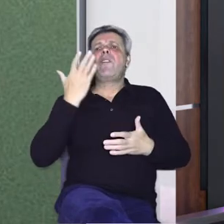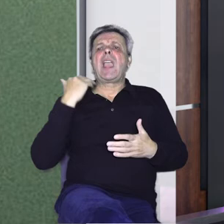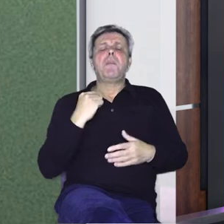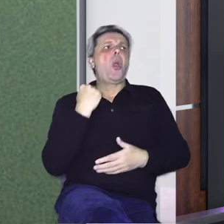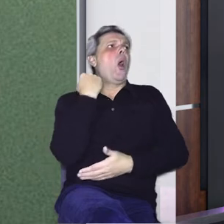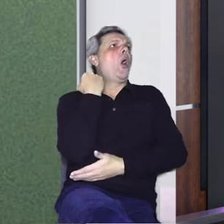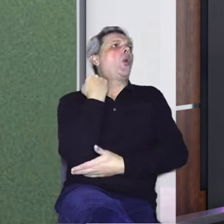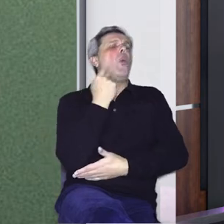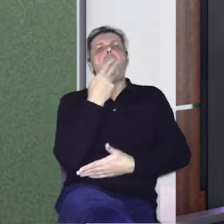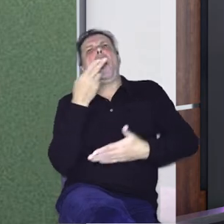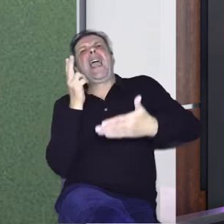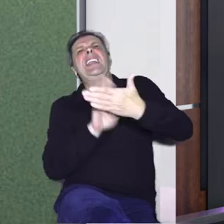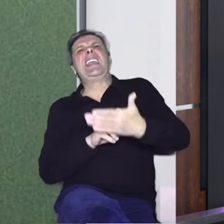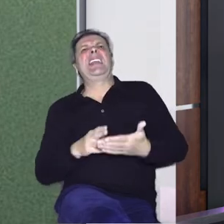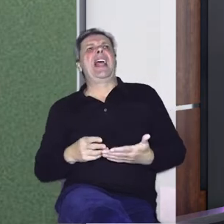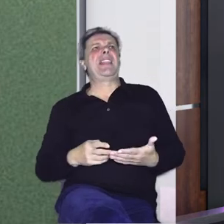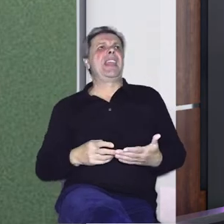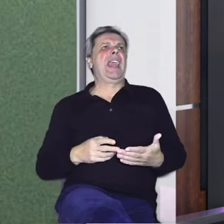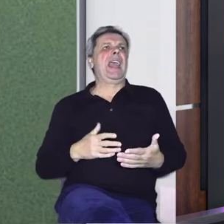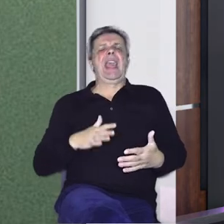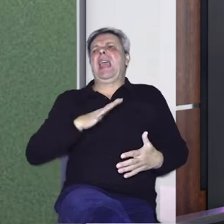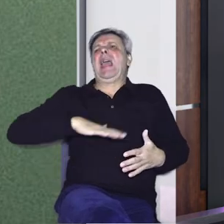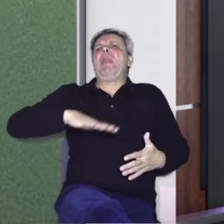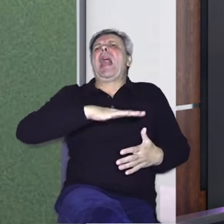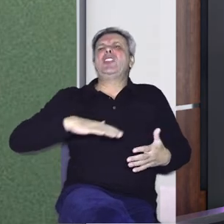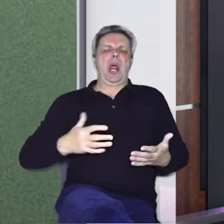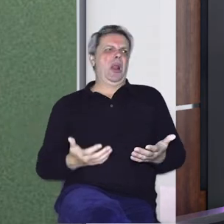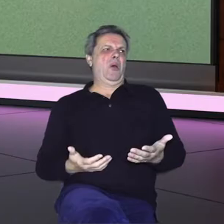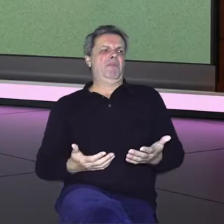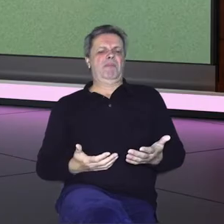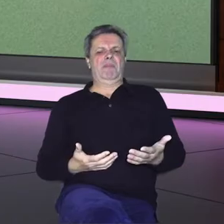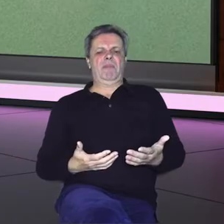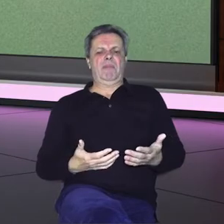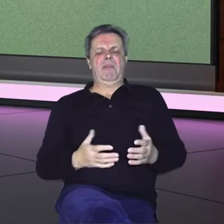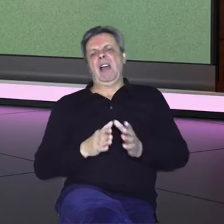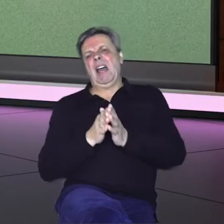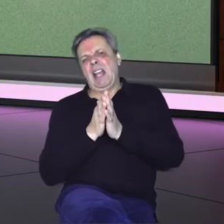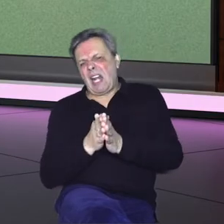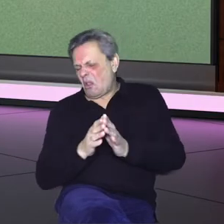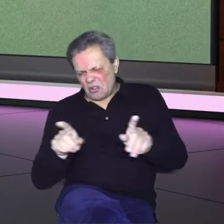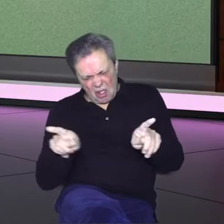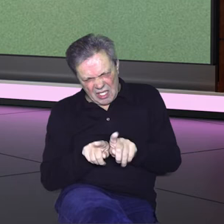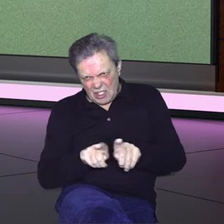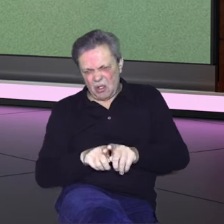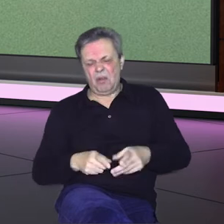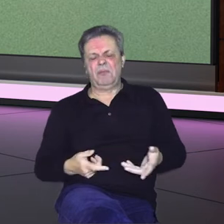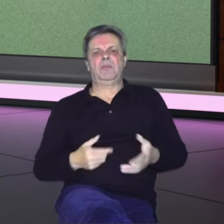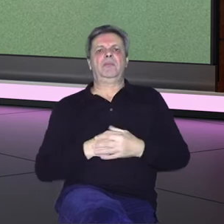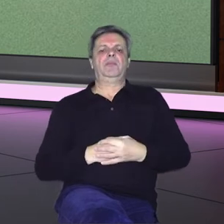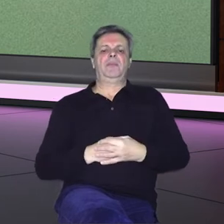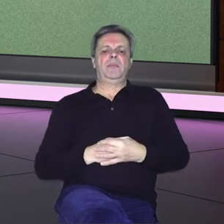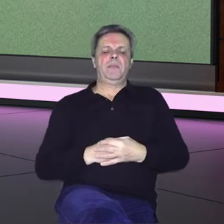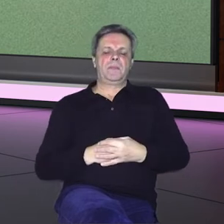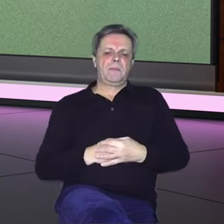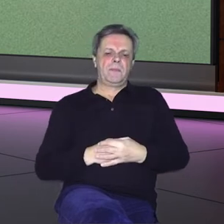bilo glupo nekako etiketiranje. I nacionalno, religiozno također. Religijem